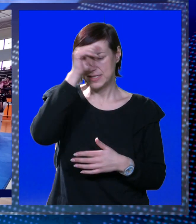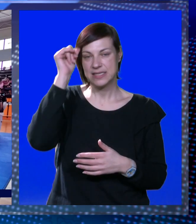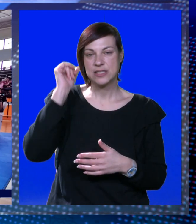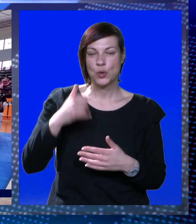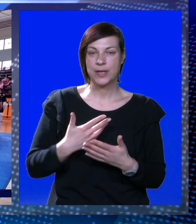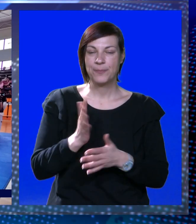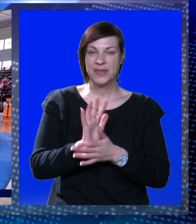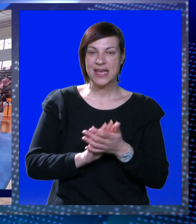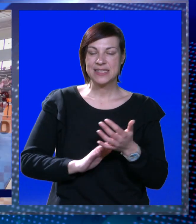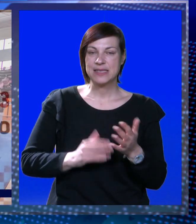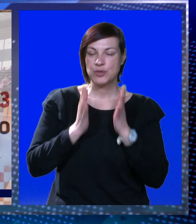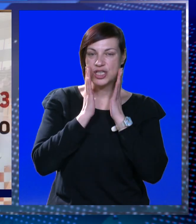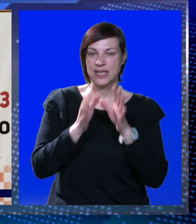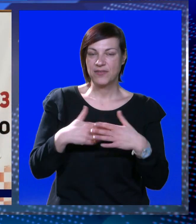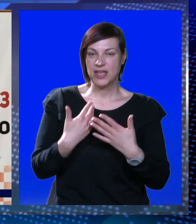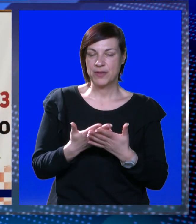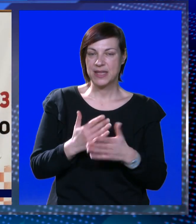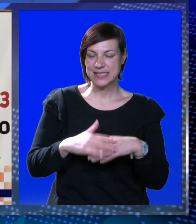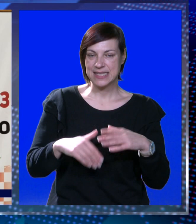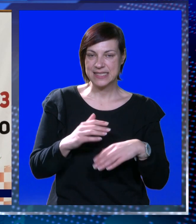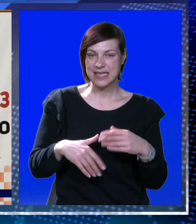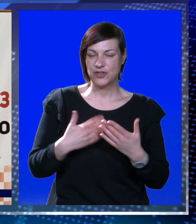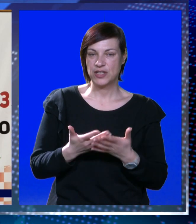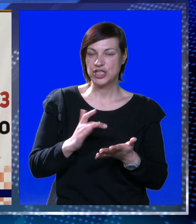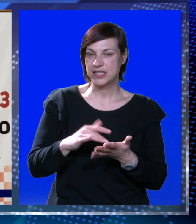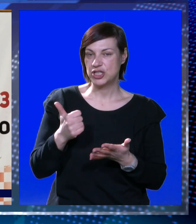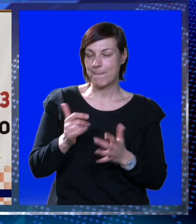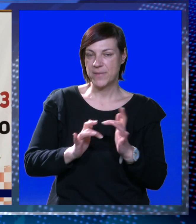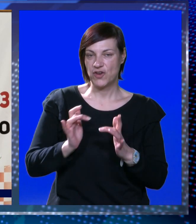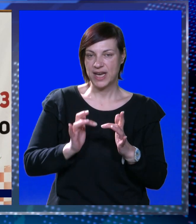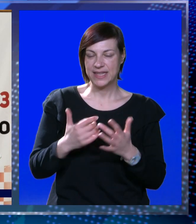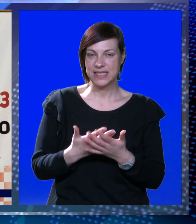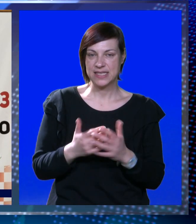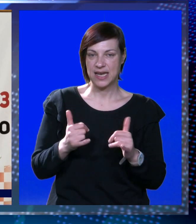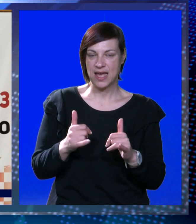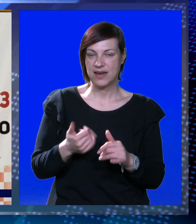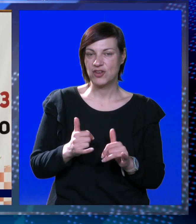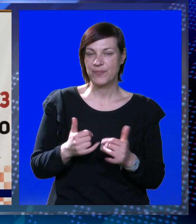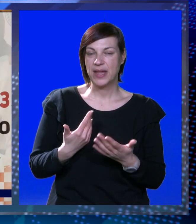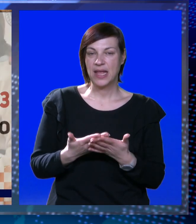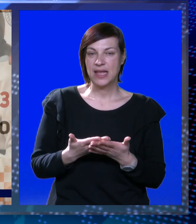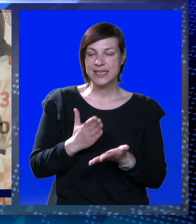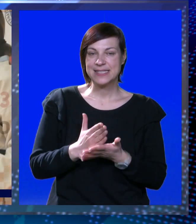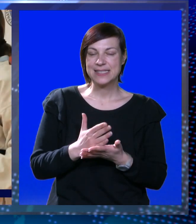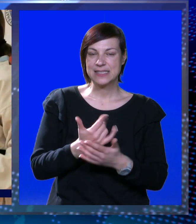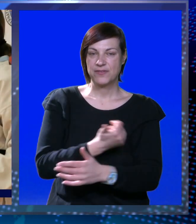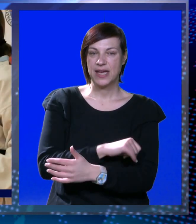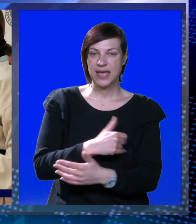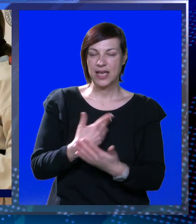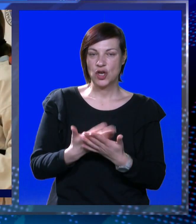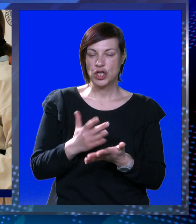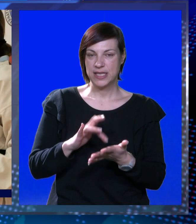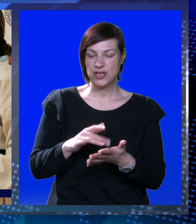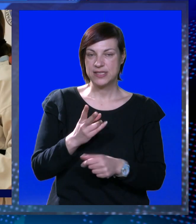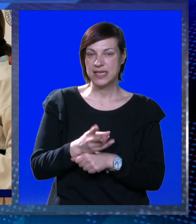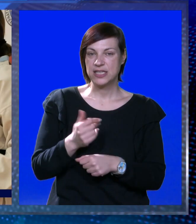prve sezone. Za početak, vjerujem, kako ste i kako zadovoljni što se tiče ovog prvog nakjećanja? Pa naravno da jesmo, mislim, svake godine u